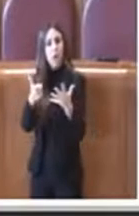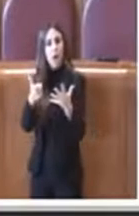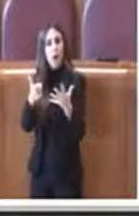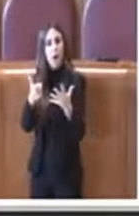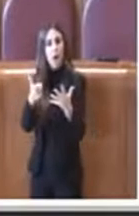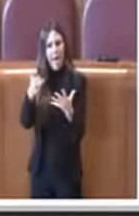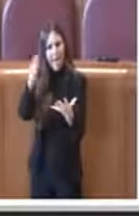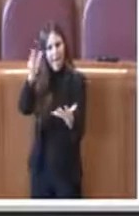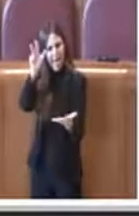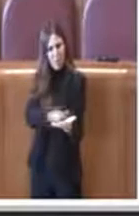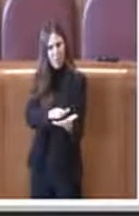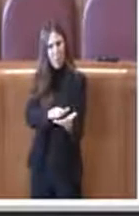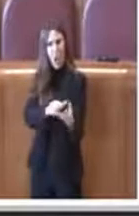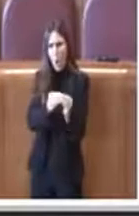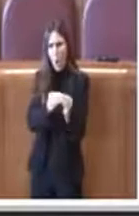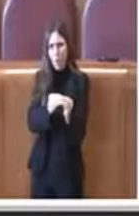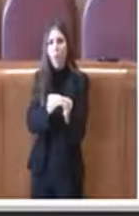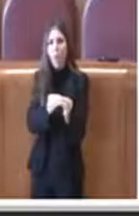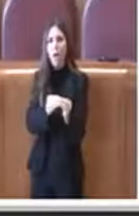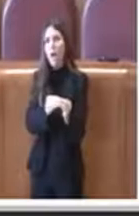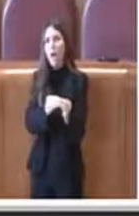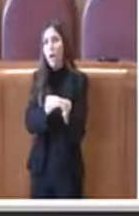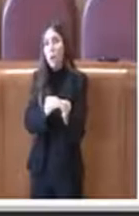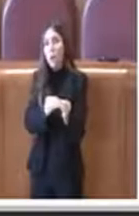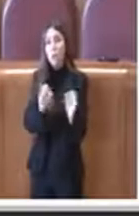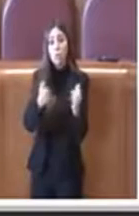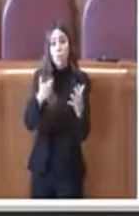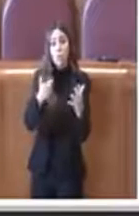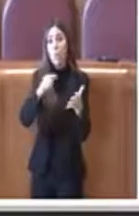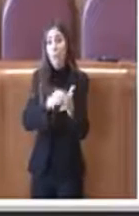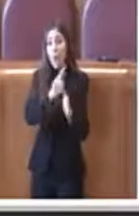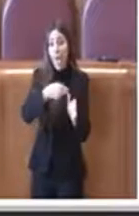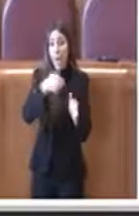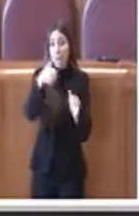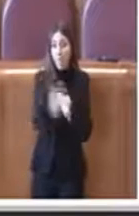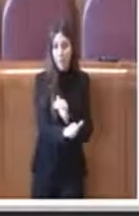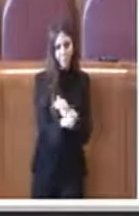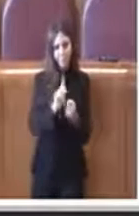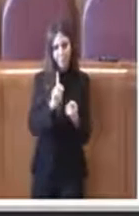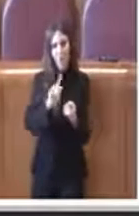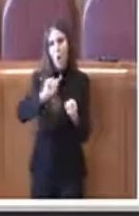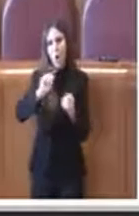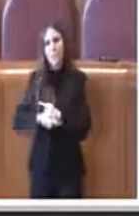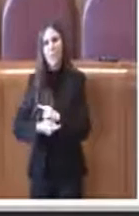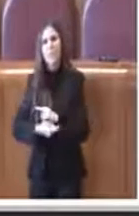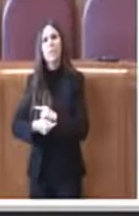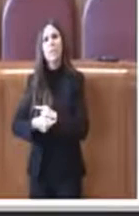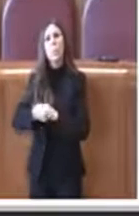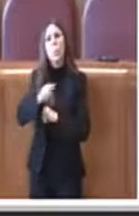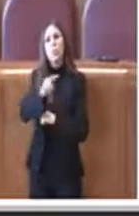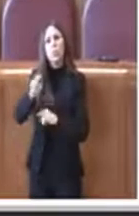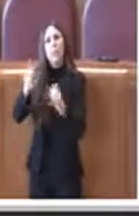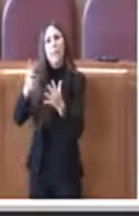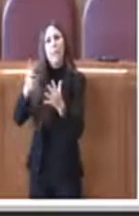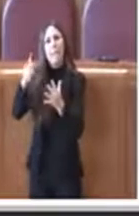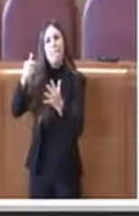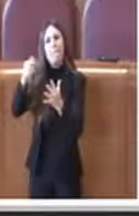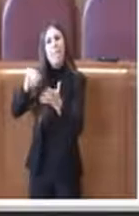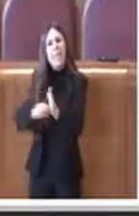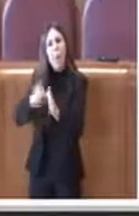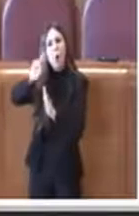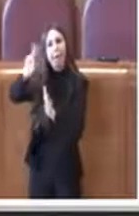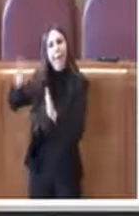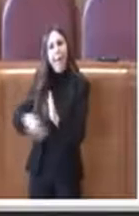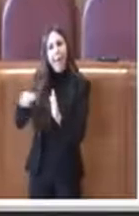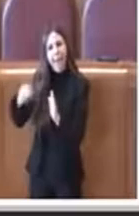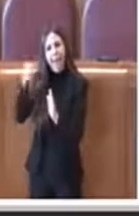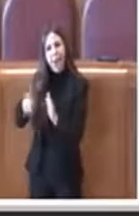con meno 18 milioni di Euro, ma viene approvato con meno 227 milioni di Euro. Questa è un'operazione verità,